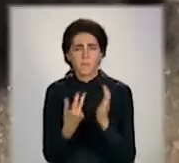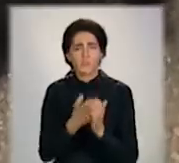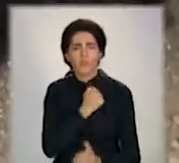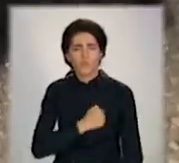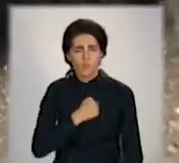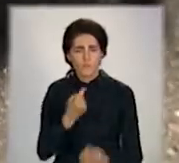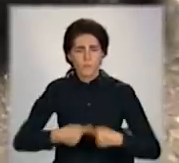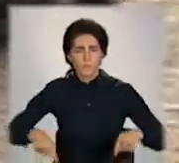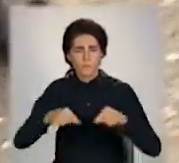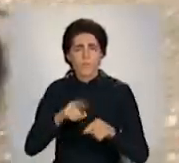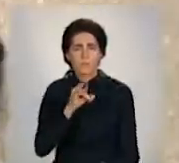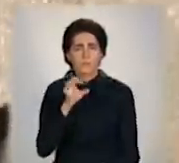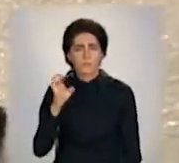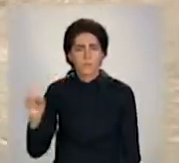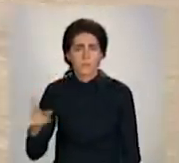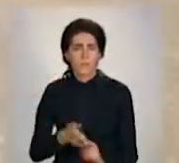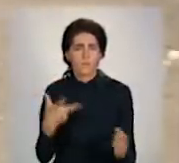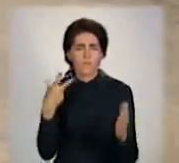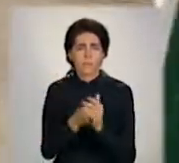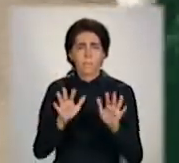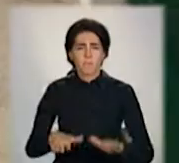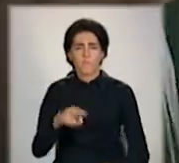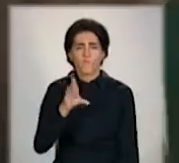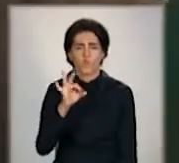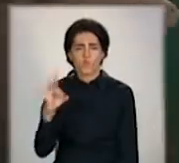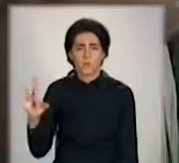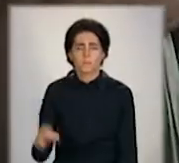Черних ж також у зоні ризику. Інєкцію роблять на подвір'ї.